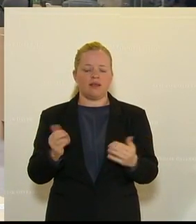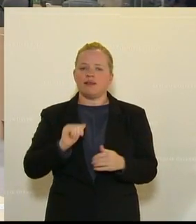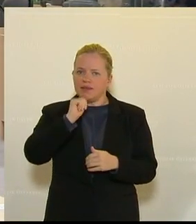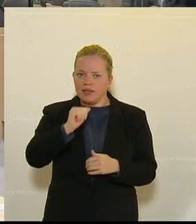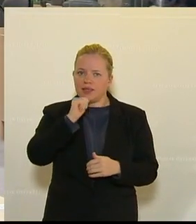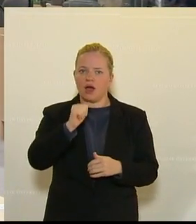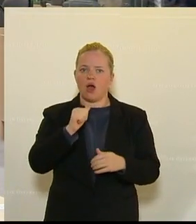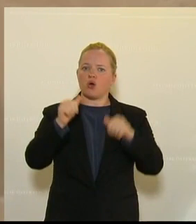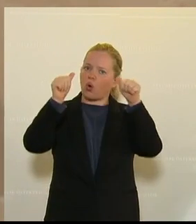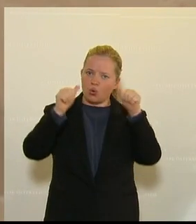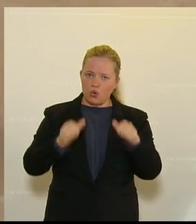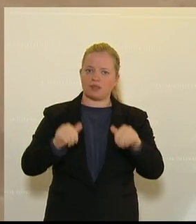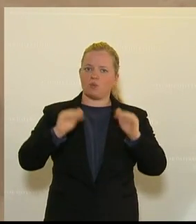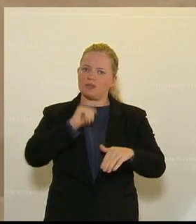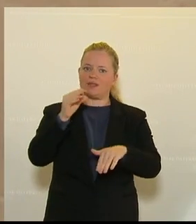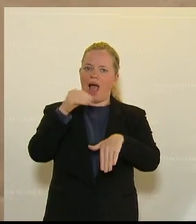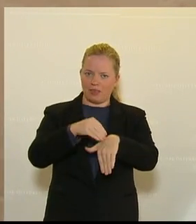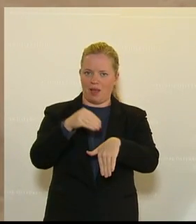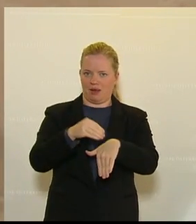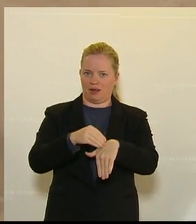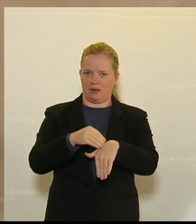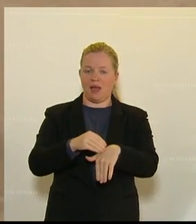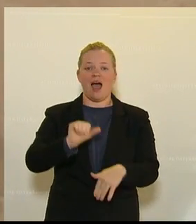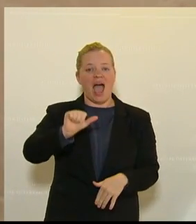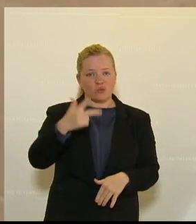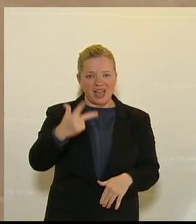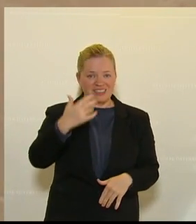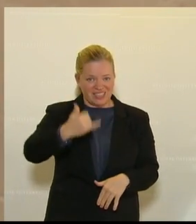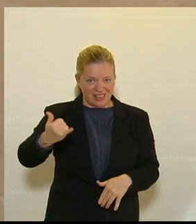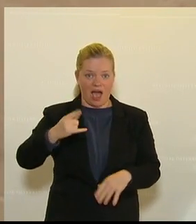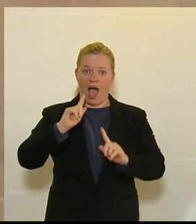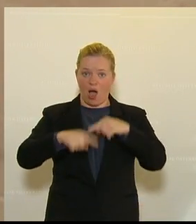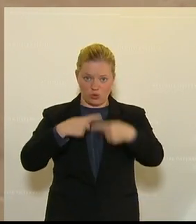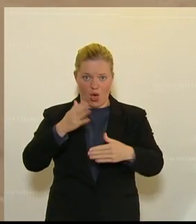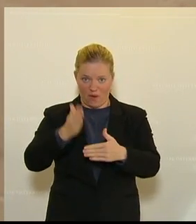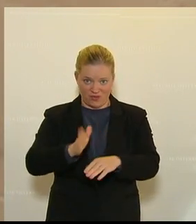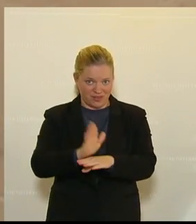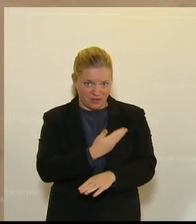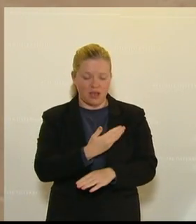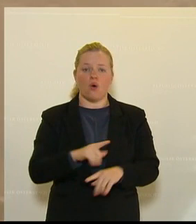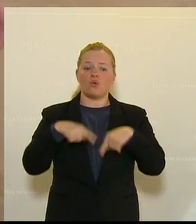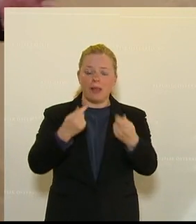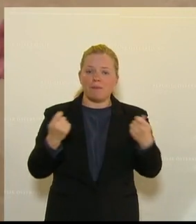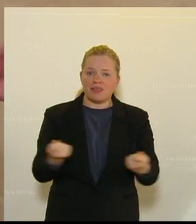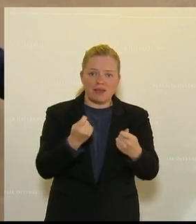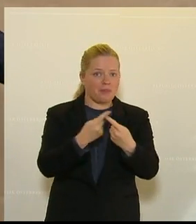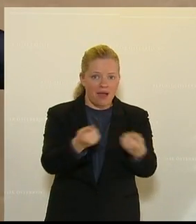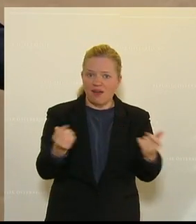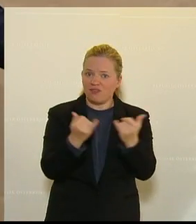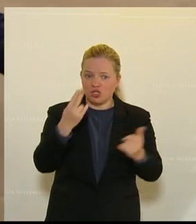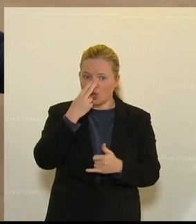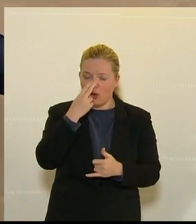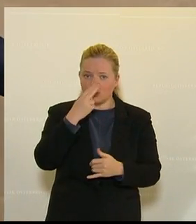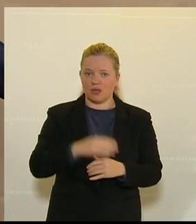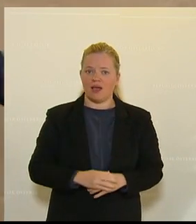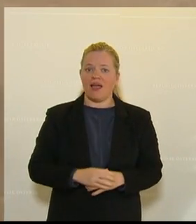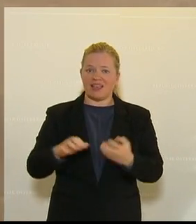Konkurs anmelden müssen. So, das läuft am 31. Jänner aus. Was sagen Sie diesen Betrieben? Kommt dann die Krise brutal